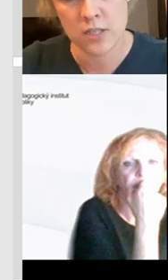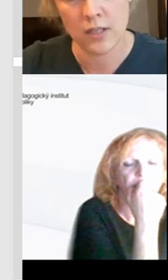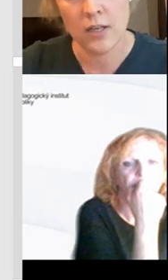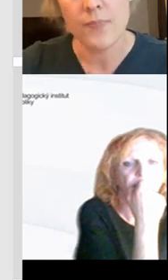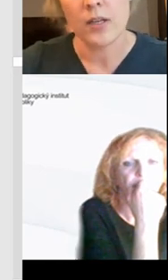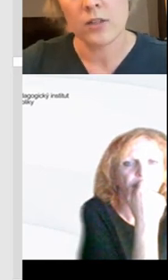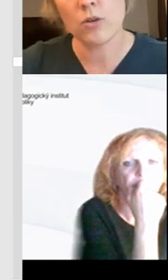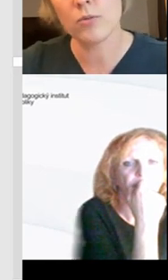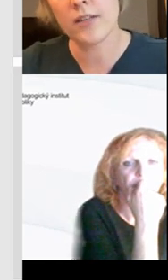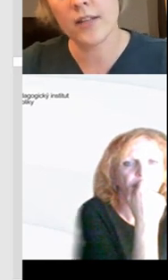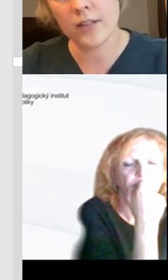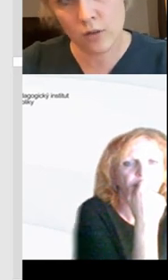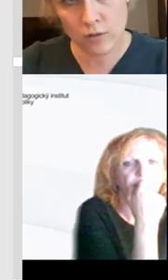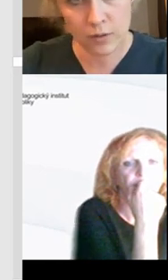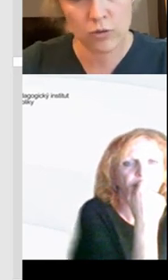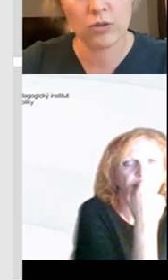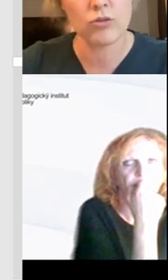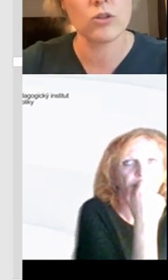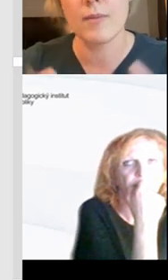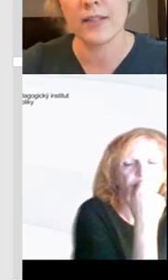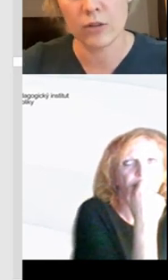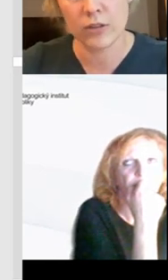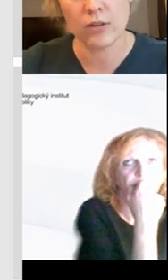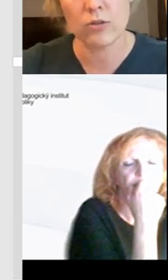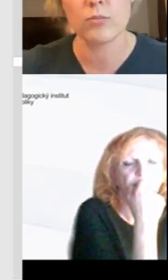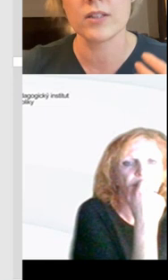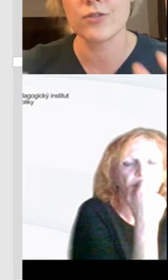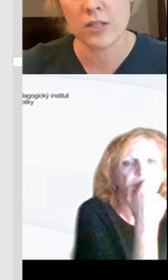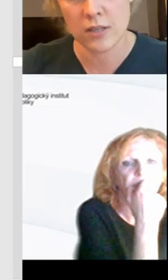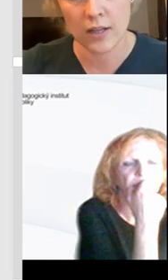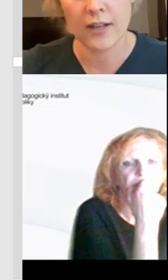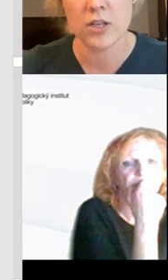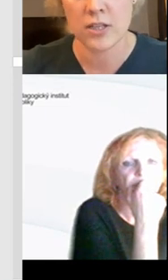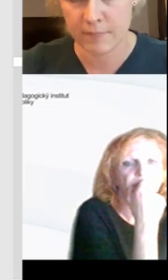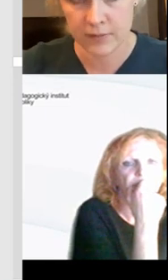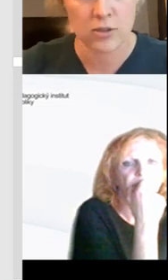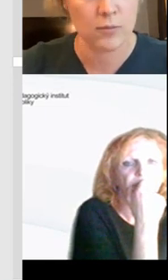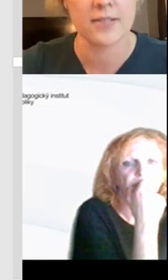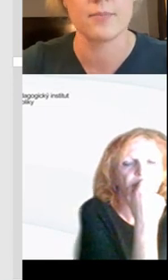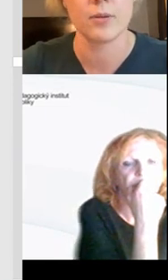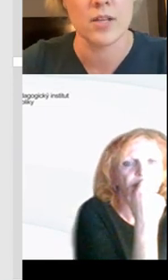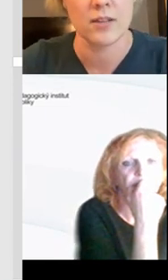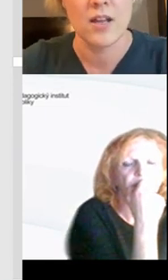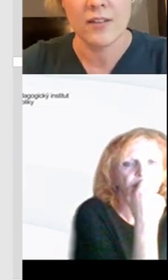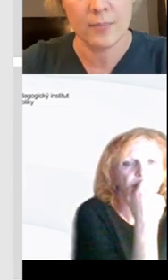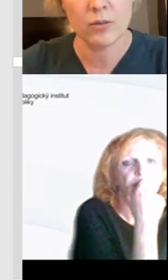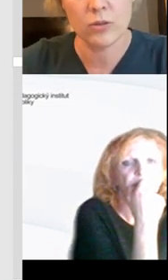váš vnitřní. Co bude dělat kdo, protože to, že toho máte hodně a to, že to budete všichni dělat a všichni na 150%, tak